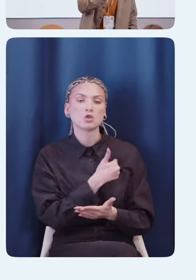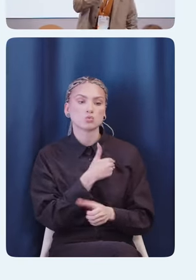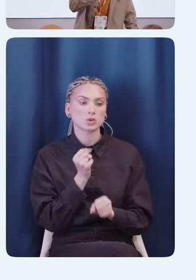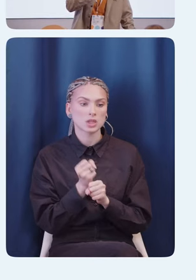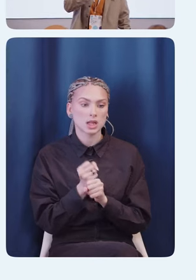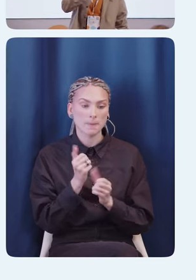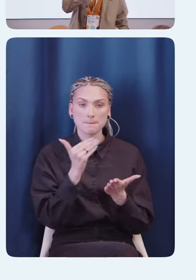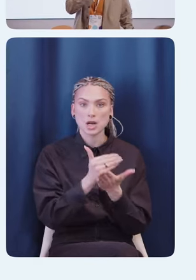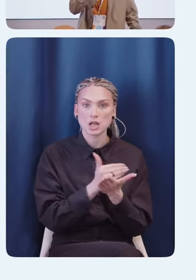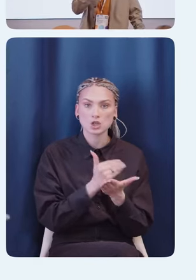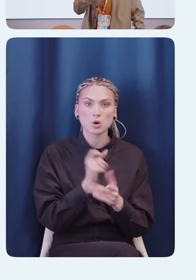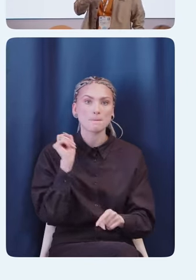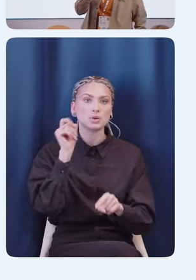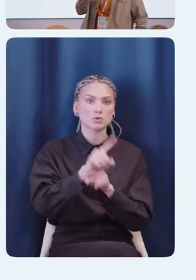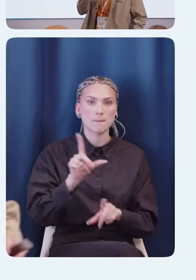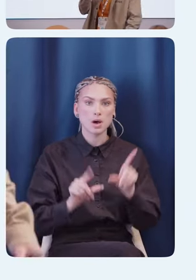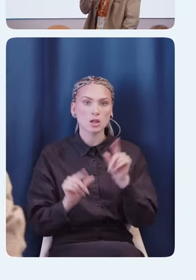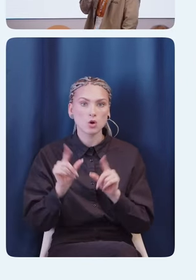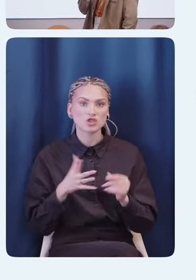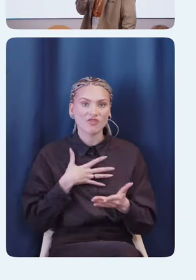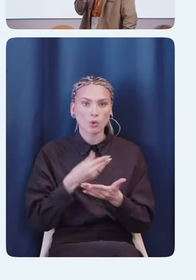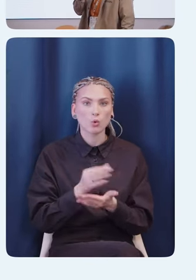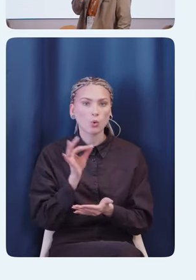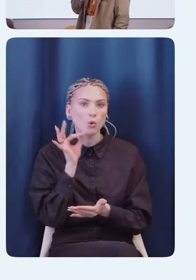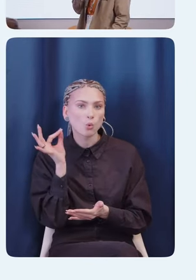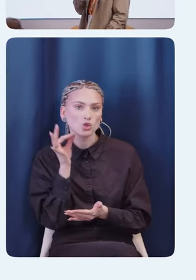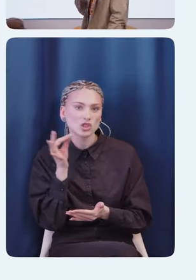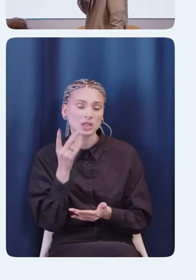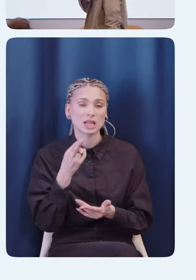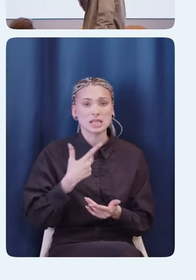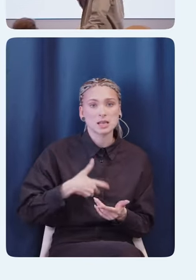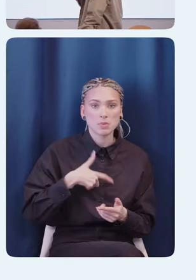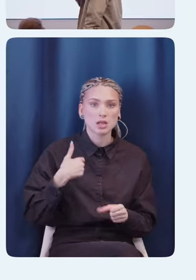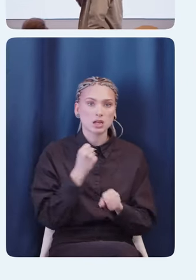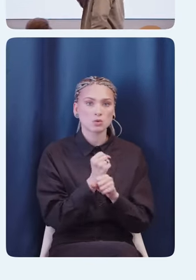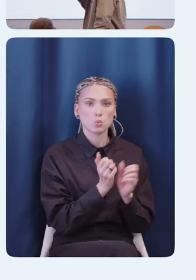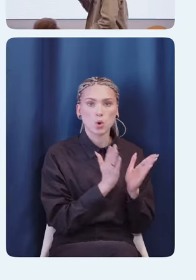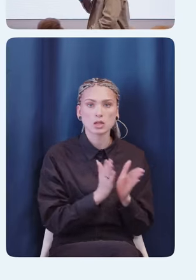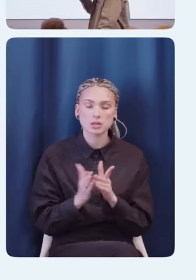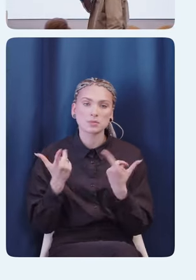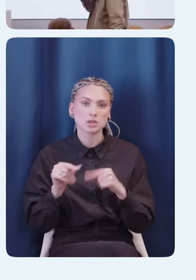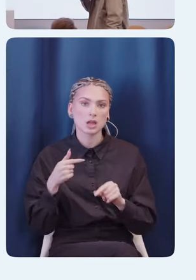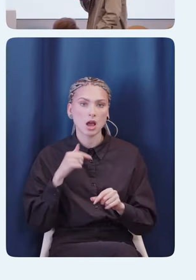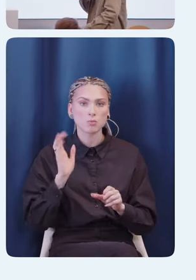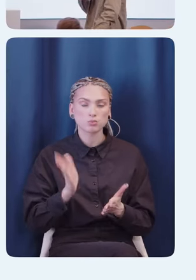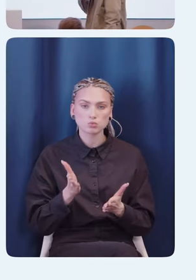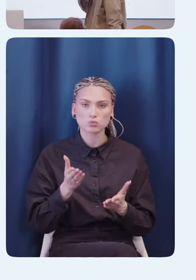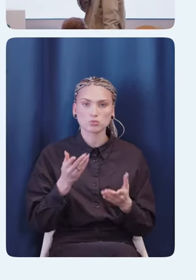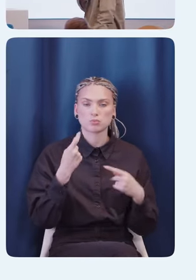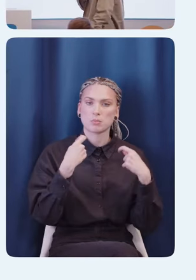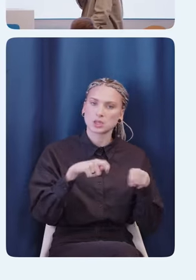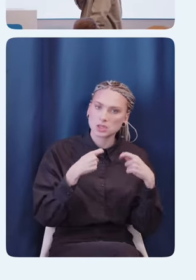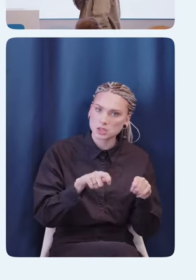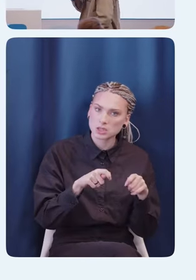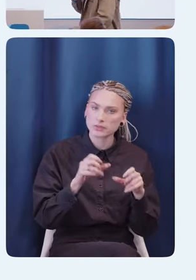приложение по заказу молока для своей кошечки, для себя, и я прорабатываю концепцию. Где я буду ее монетизировать, как я буду,